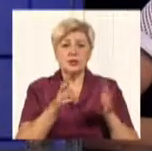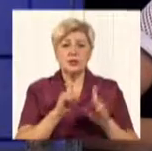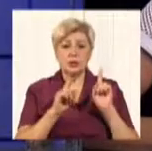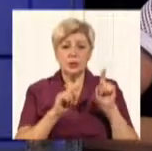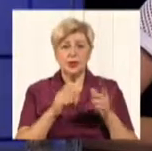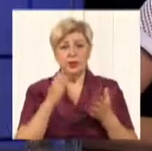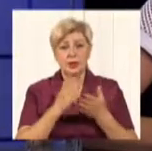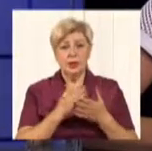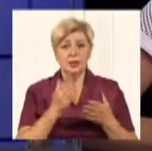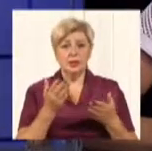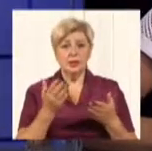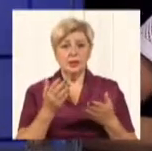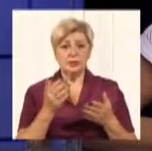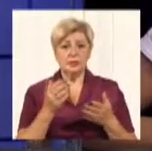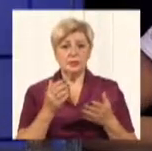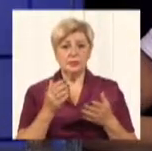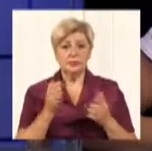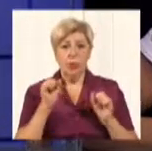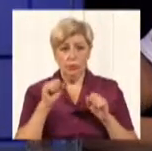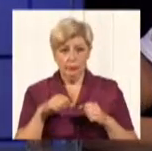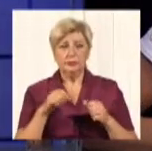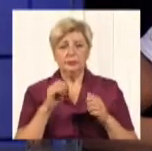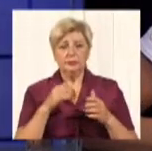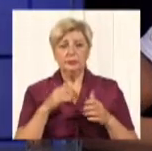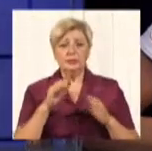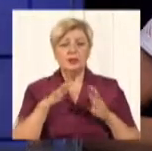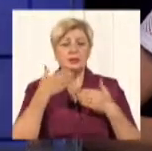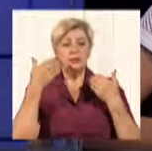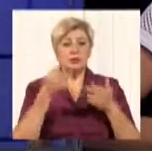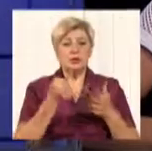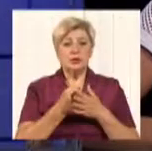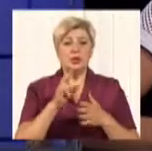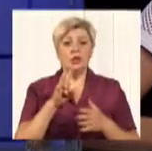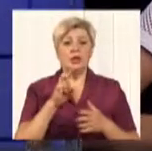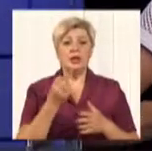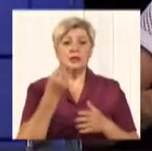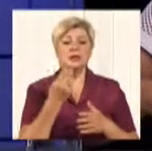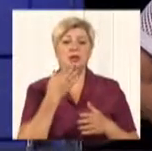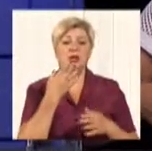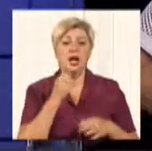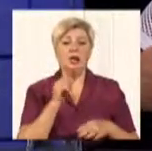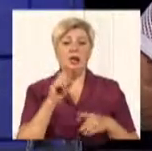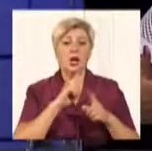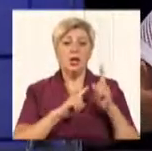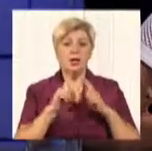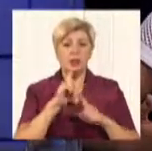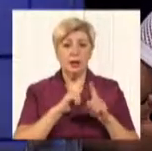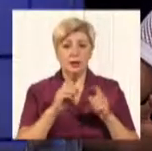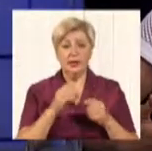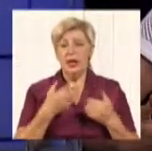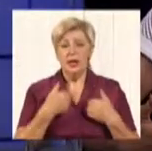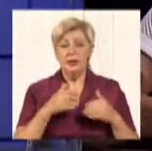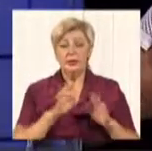Ну, і є також опції, коли можна звернутися до Національної ради, наприклад, оскільки Національна рада безпосередньо не опікується